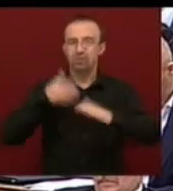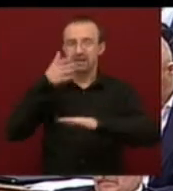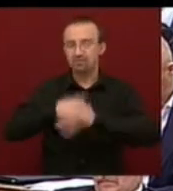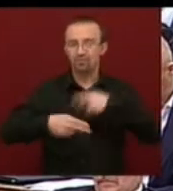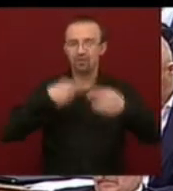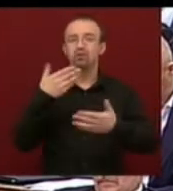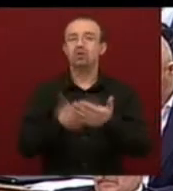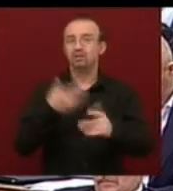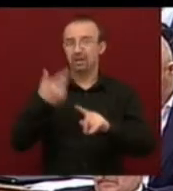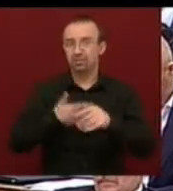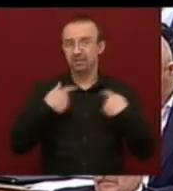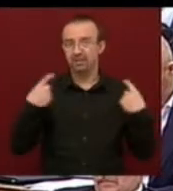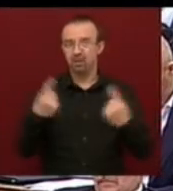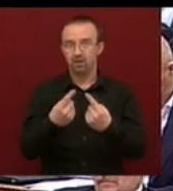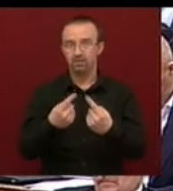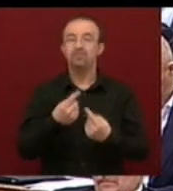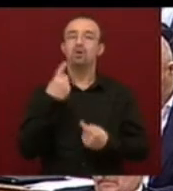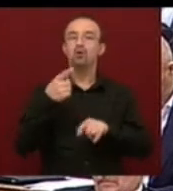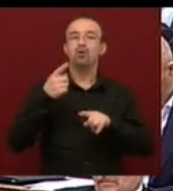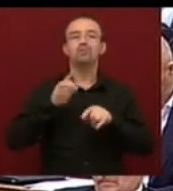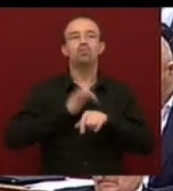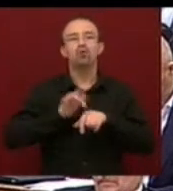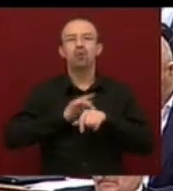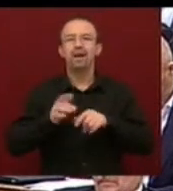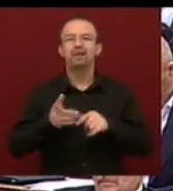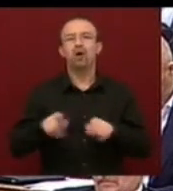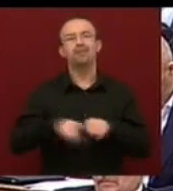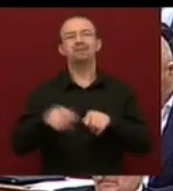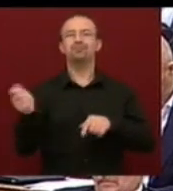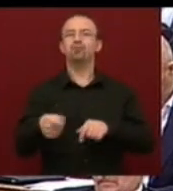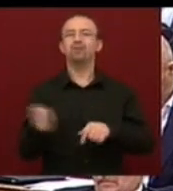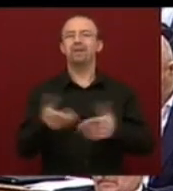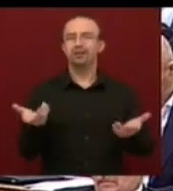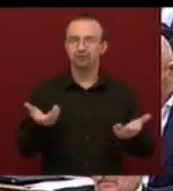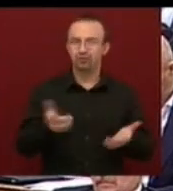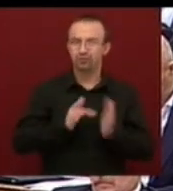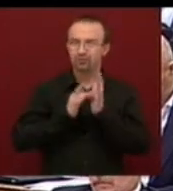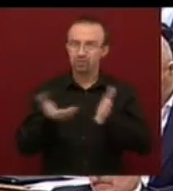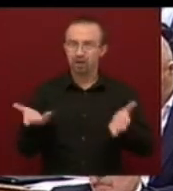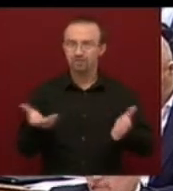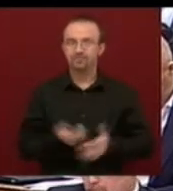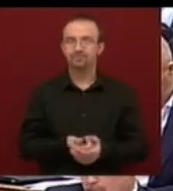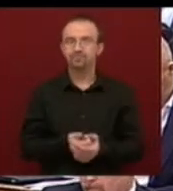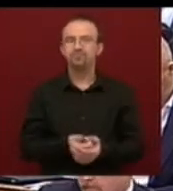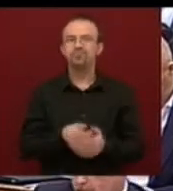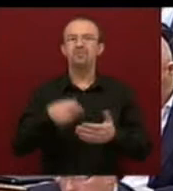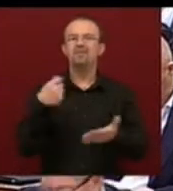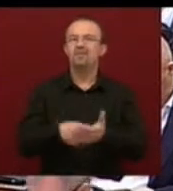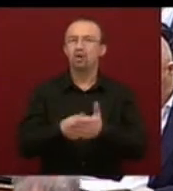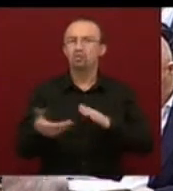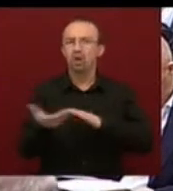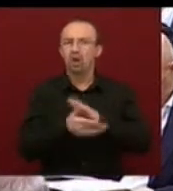folytatott gazdaságpolitikánkat, ön ezt próbálta sarcként beállítani. Ön próbálta ezt a valóta alap